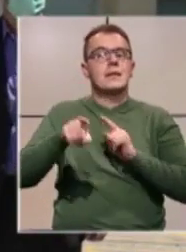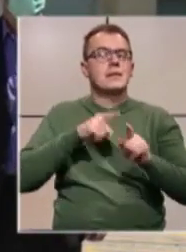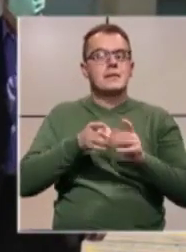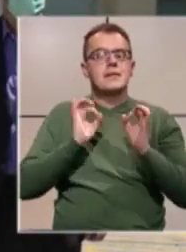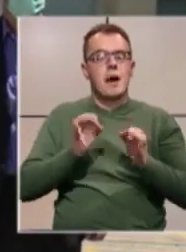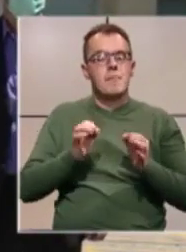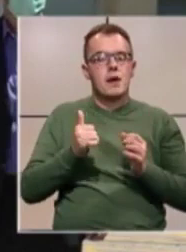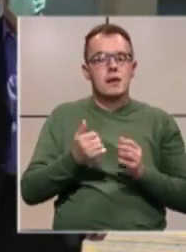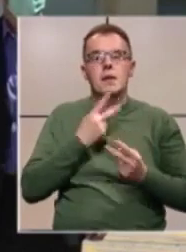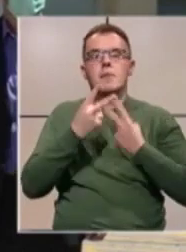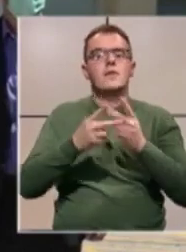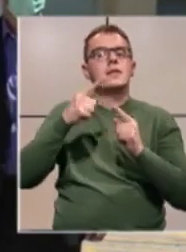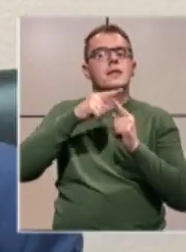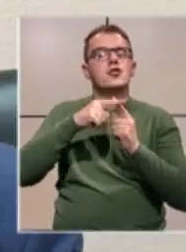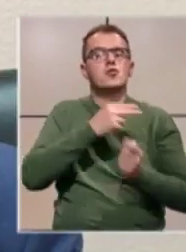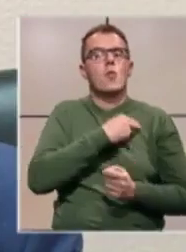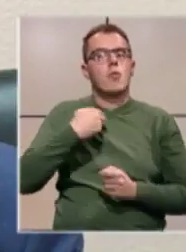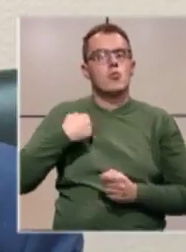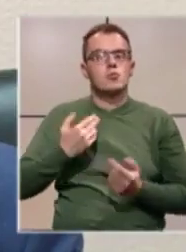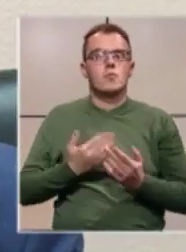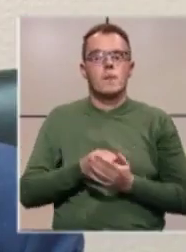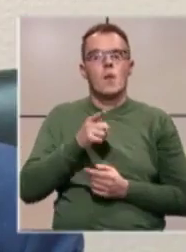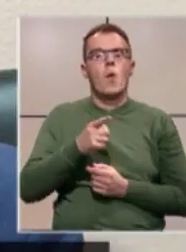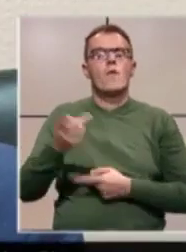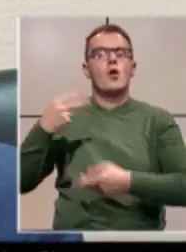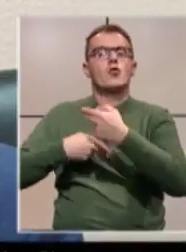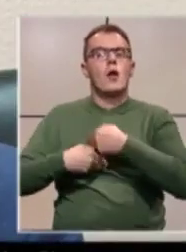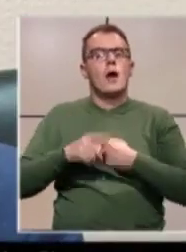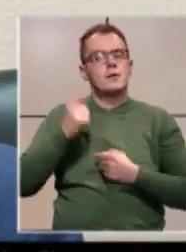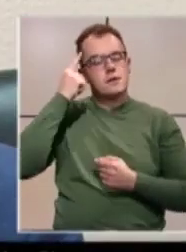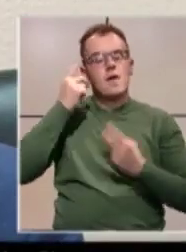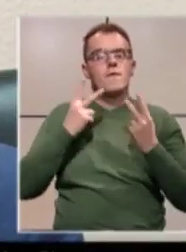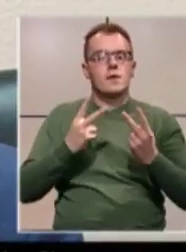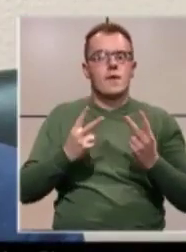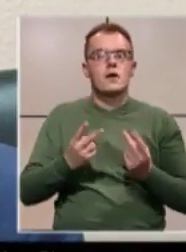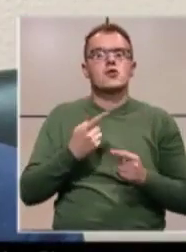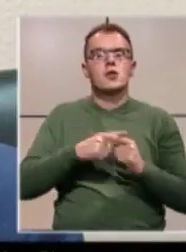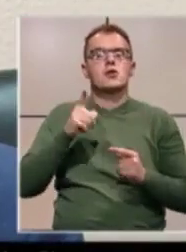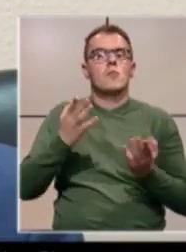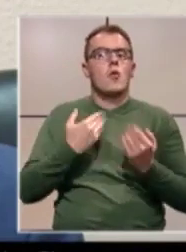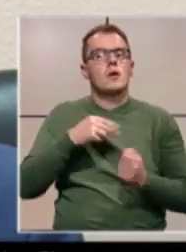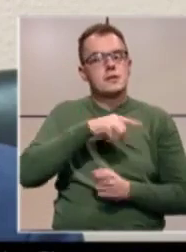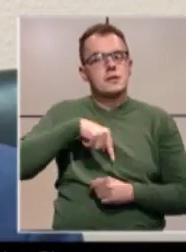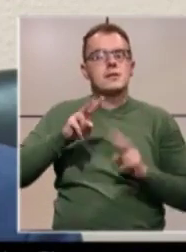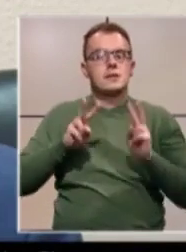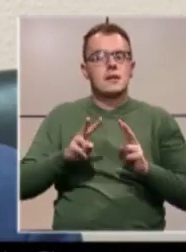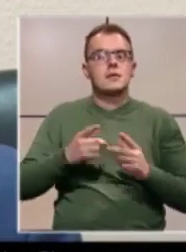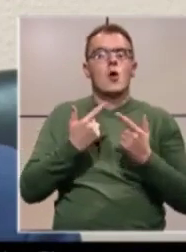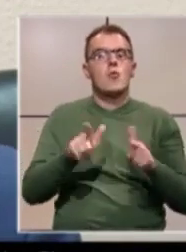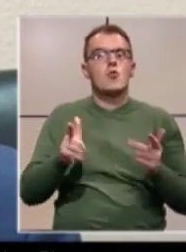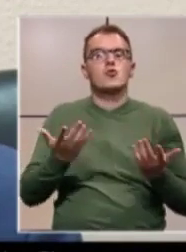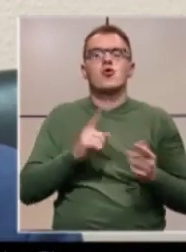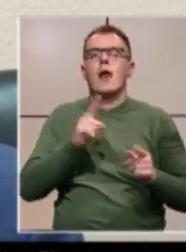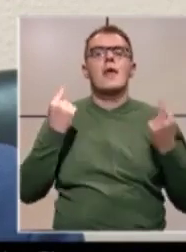predviđeni i za Tešansku bolnicu. Ove donacije UNDP-a su vrlo značajne u smislu da nam zaista omogućuju potpuno nezavisnu